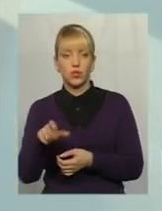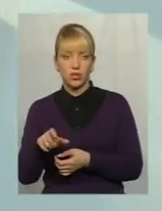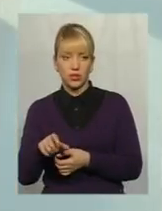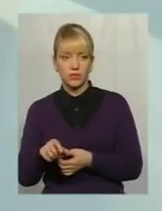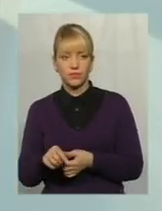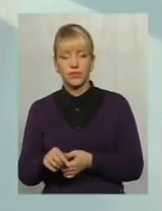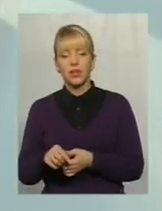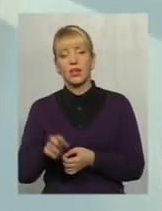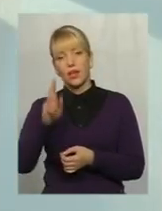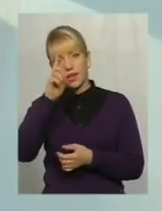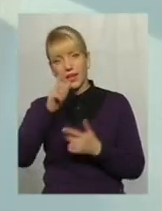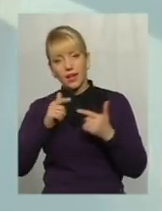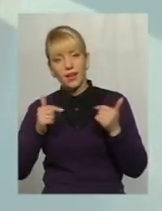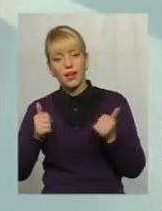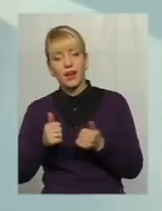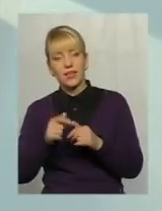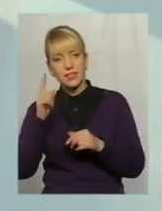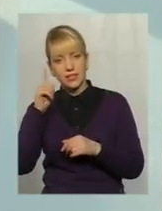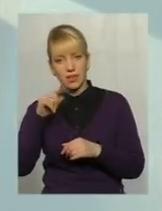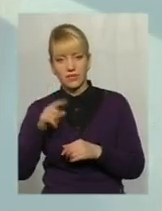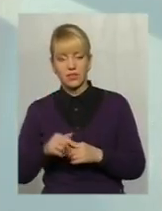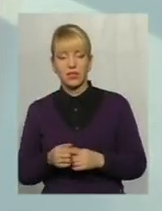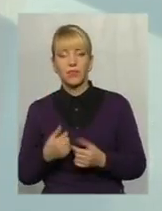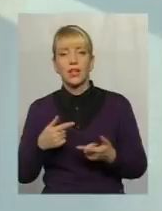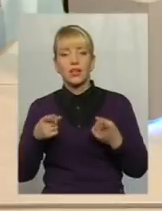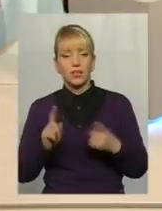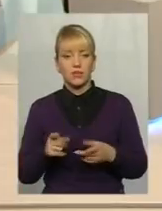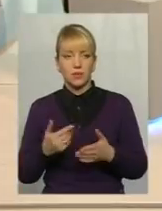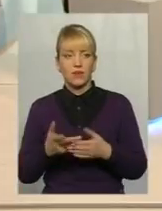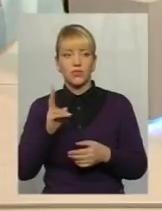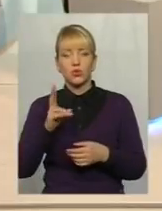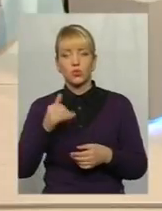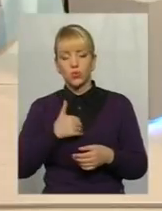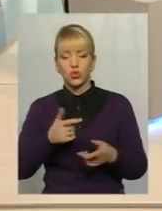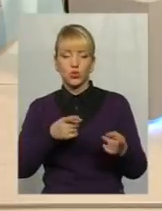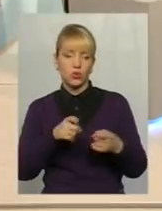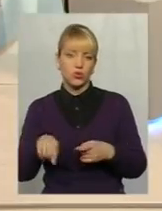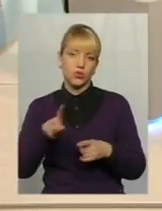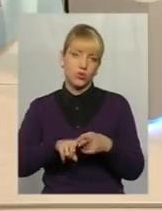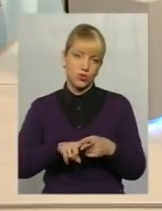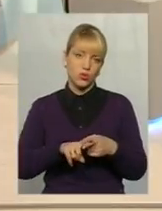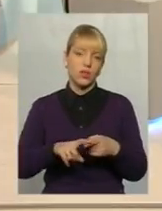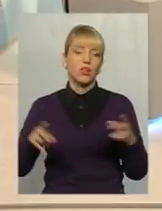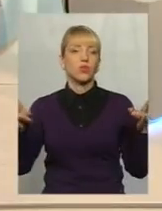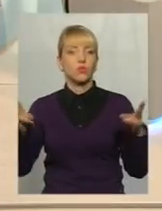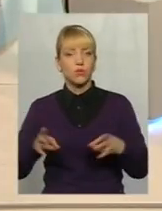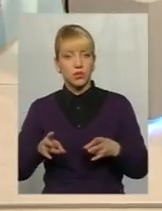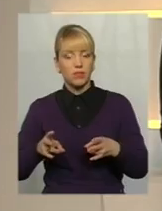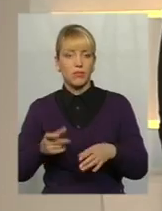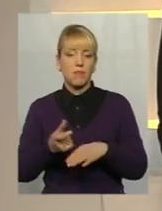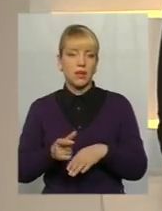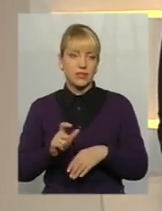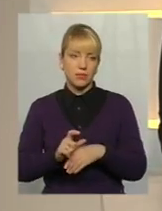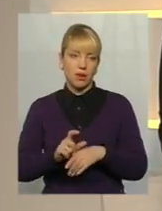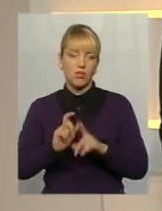признація. Ну, насправді, людям потрібно сказати, що той, хто хоче долучитись так до цього, то потрібно максимально